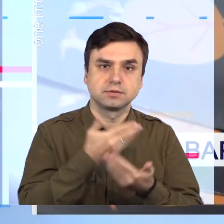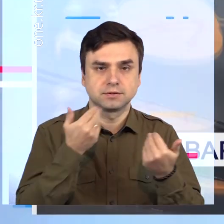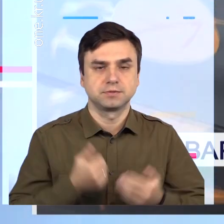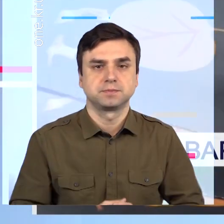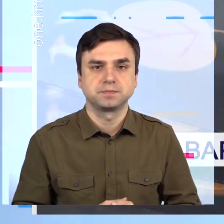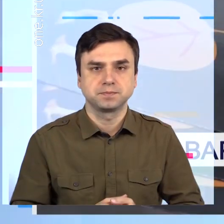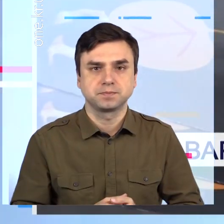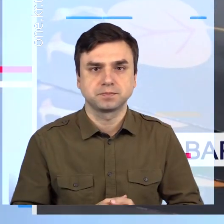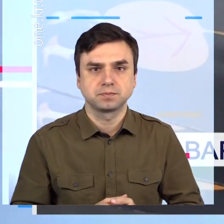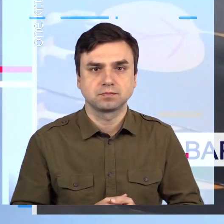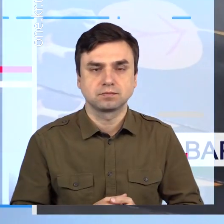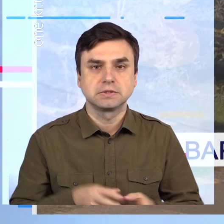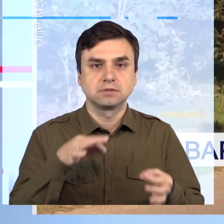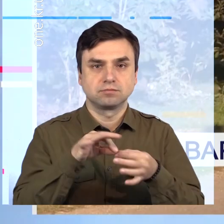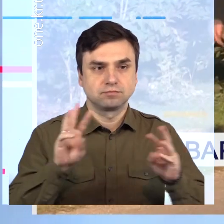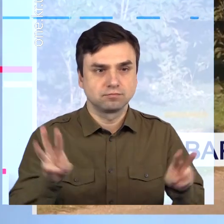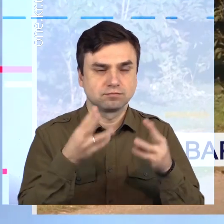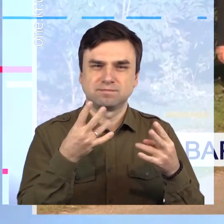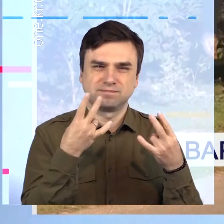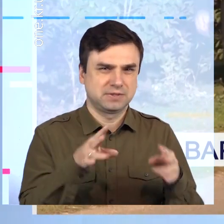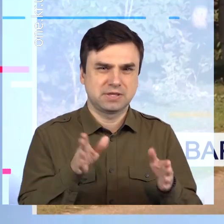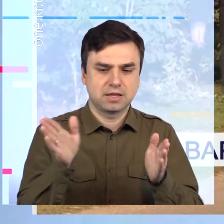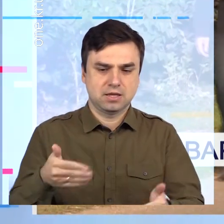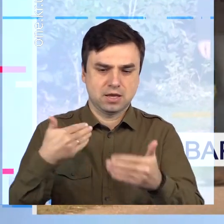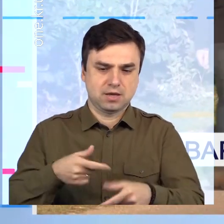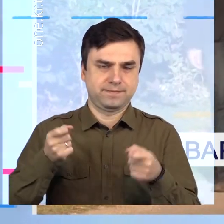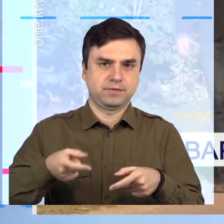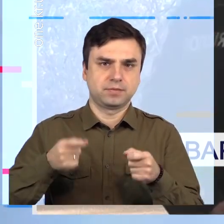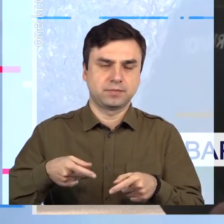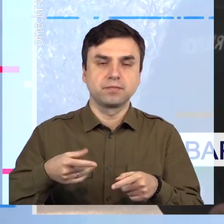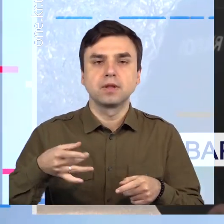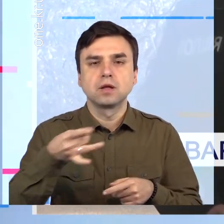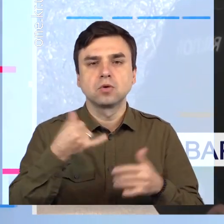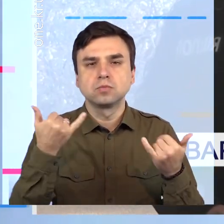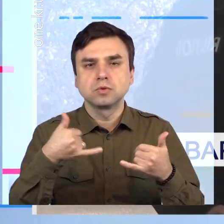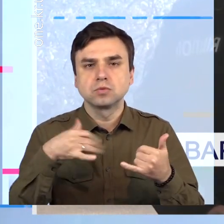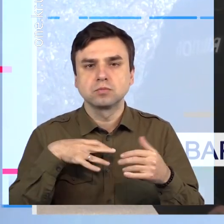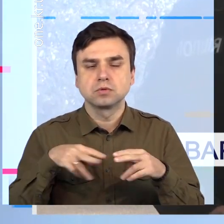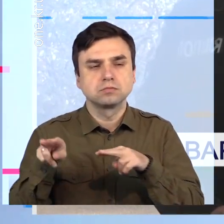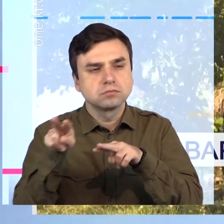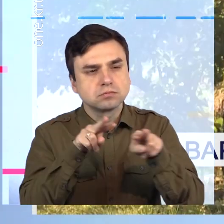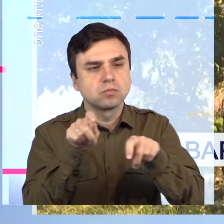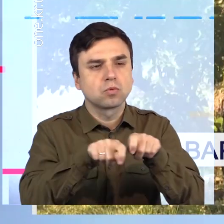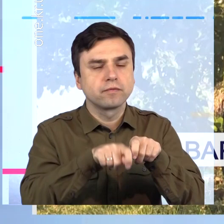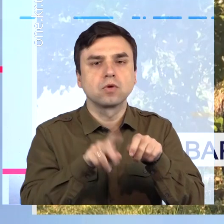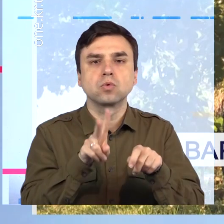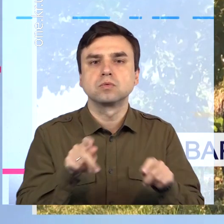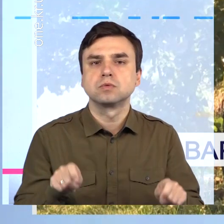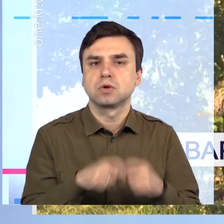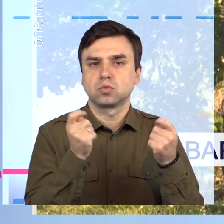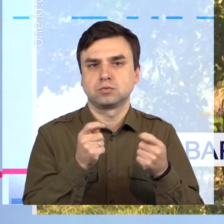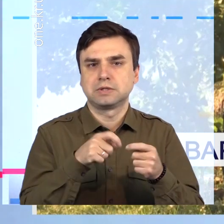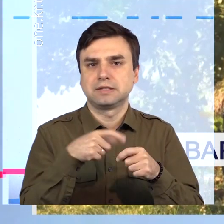Не пали, компостуй. У металургійному районі шукали порушників, які спалюють опале листя. Може порадити